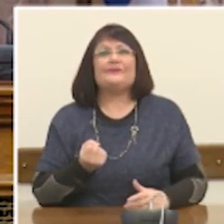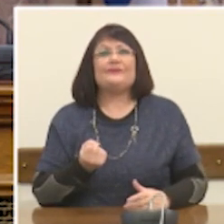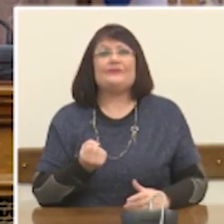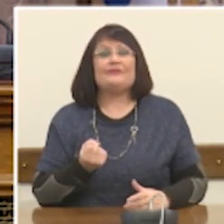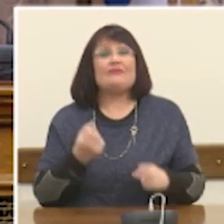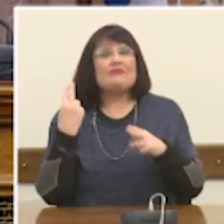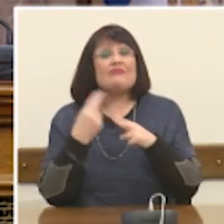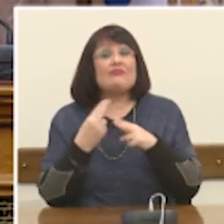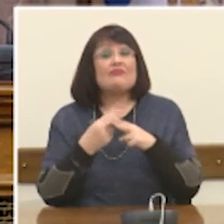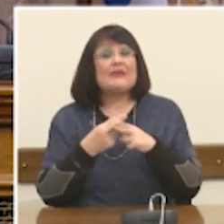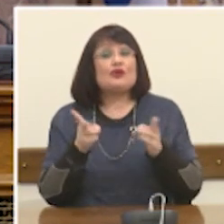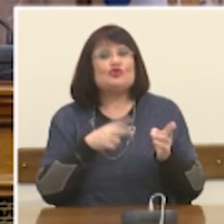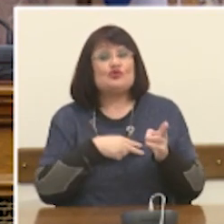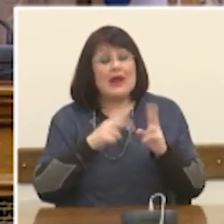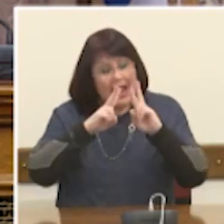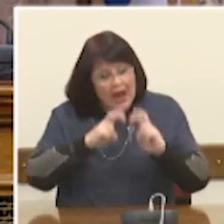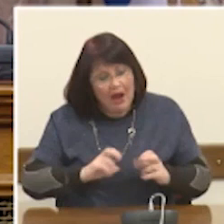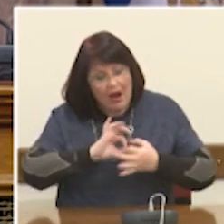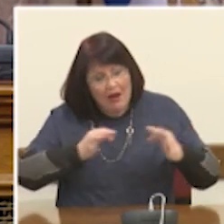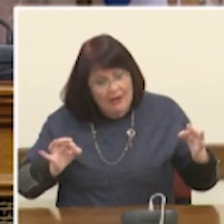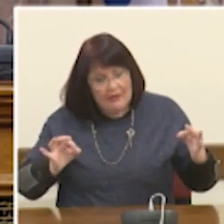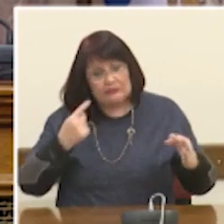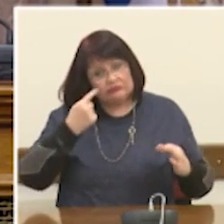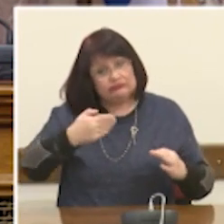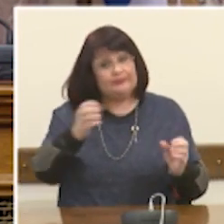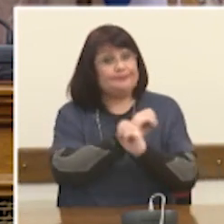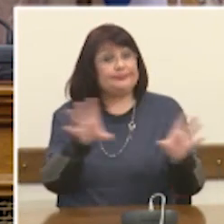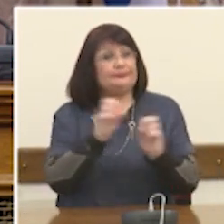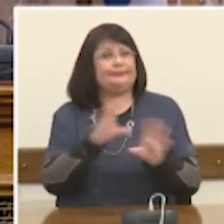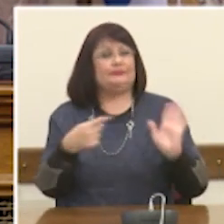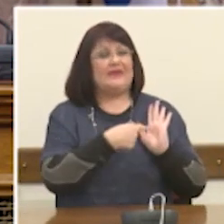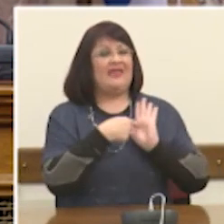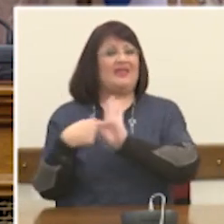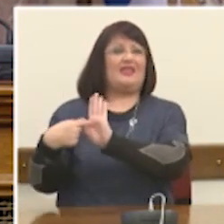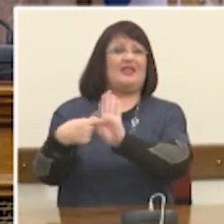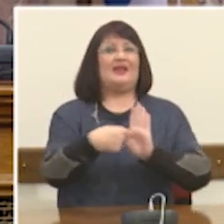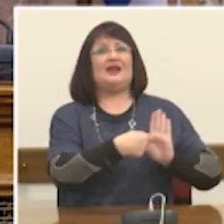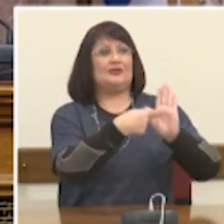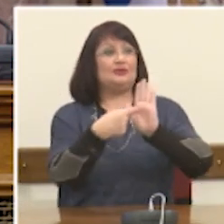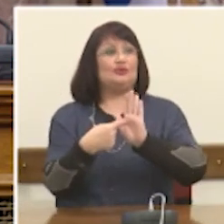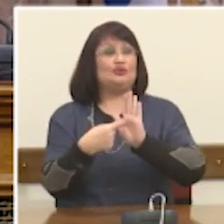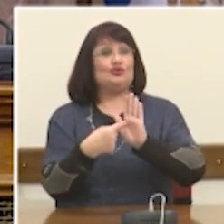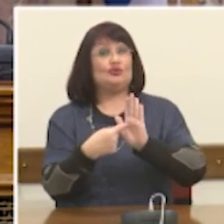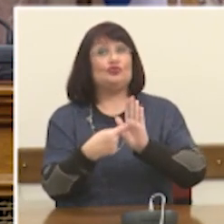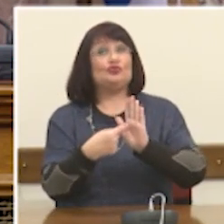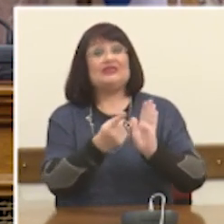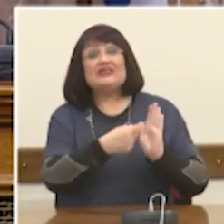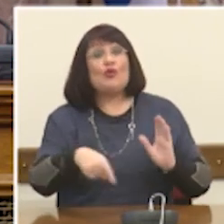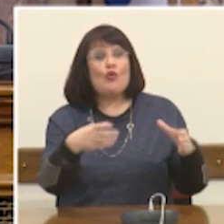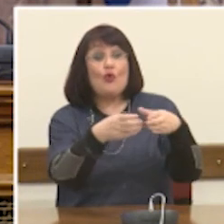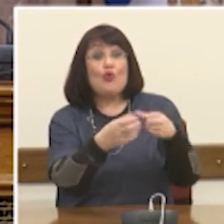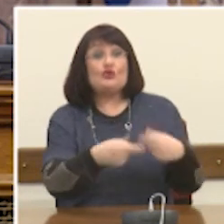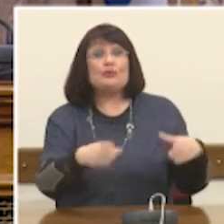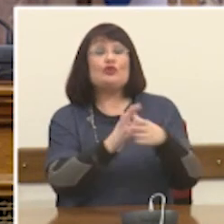από τεκμηριωμένες προβολές στα επόμενα χρόνια. Τις αξίζουν, σας αξίζουν λοιπόν σε όλες και σε όλους θερμά